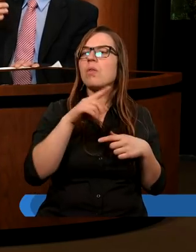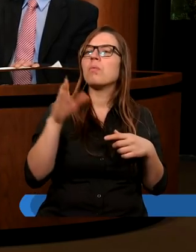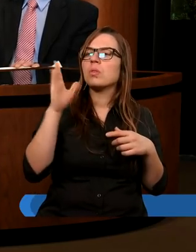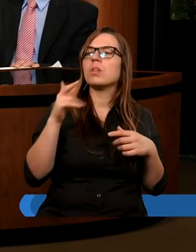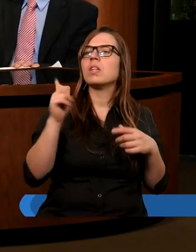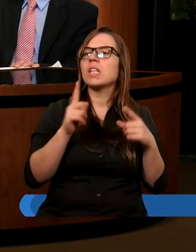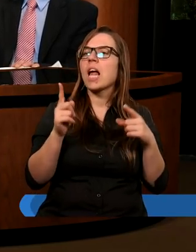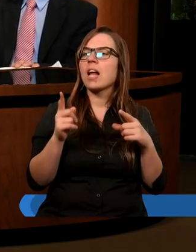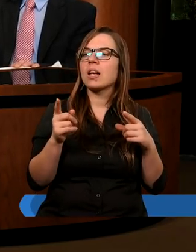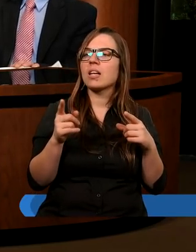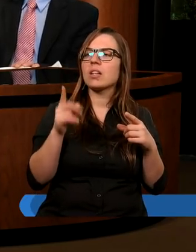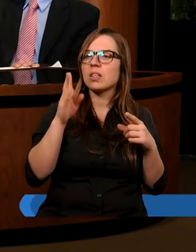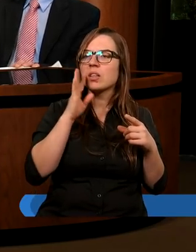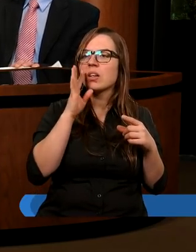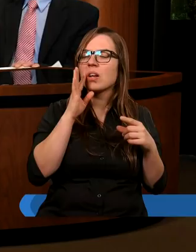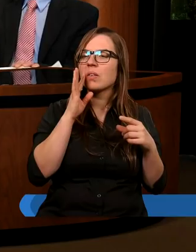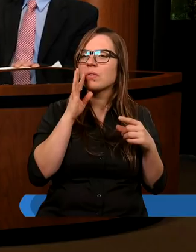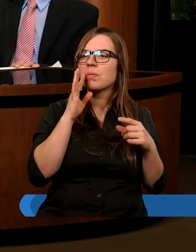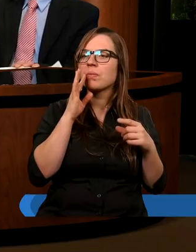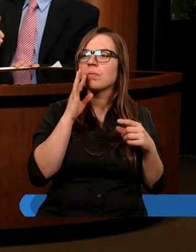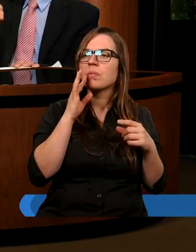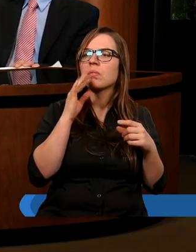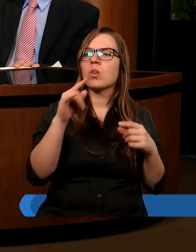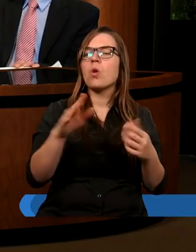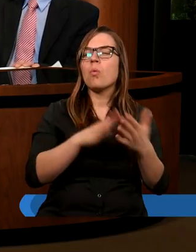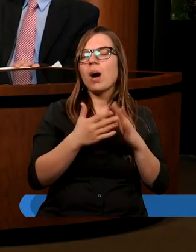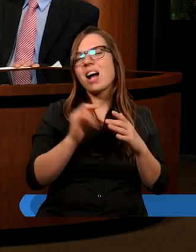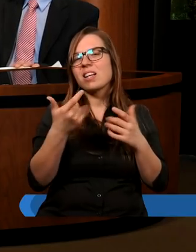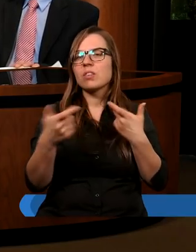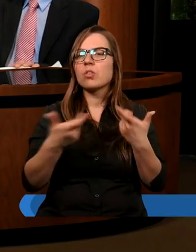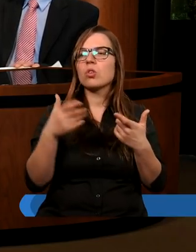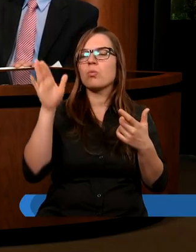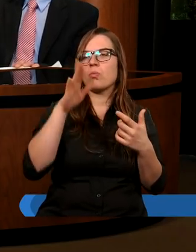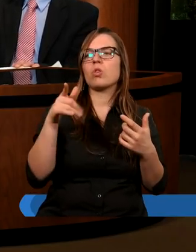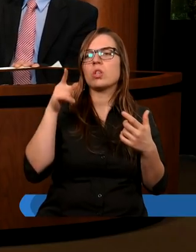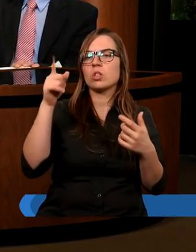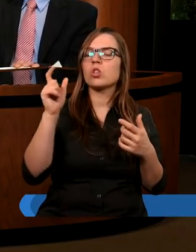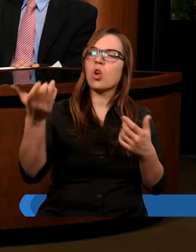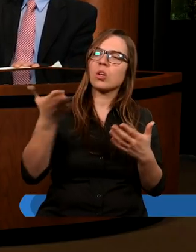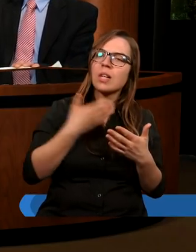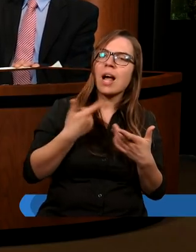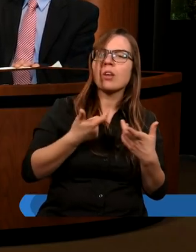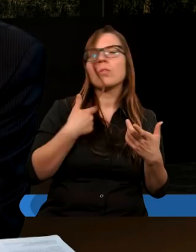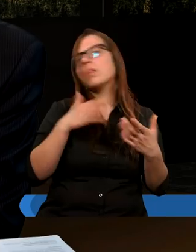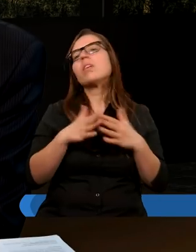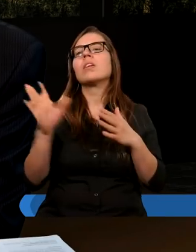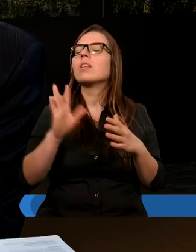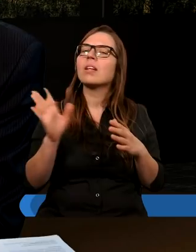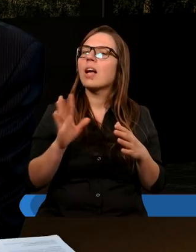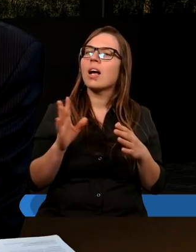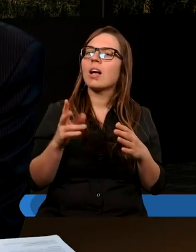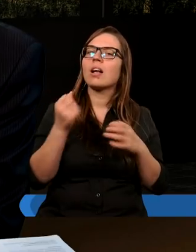poszedł na taki handlowy troszkę układ i Panie Boże, Ty trochę ja resztę, prawda? Nie.